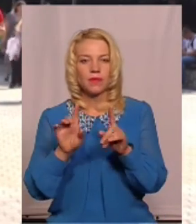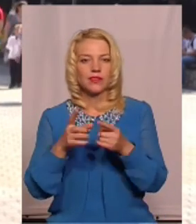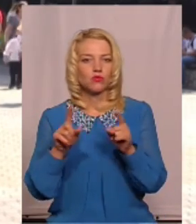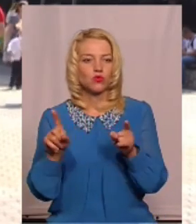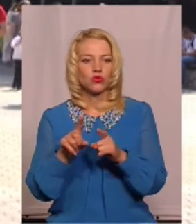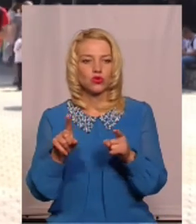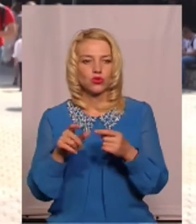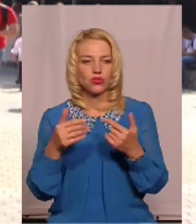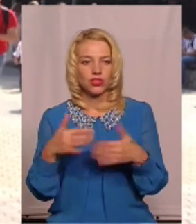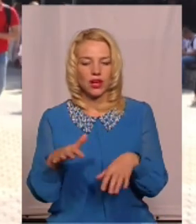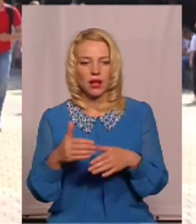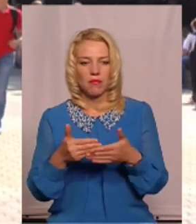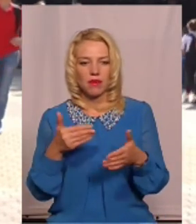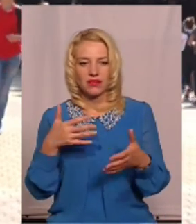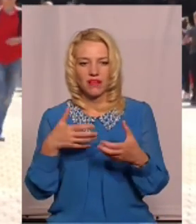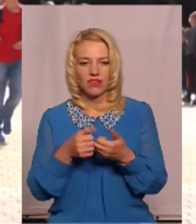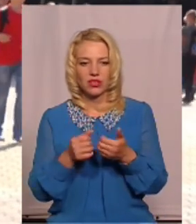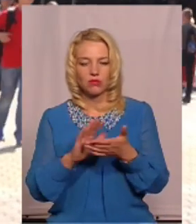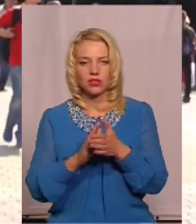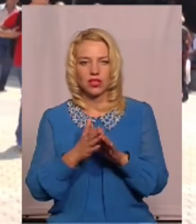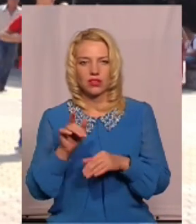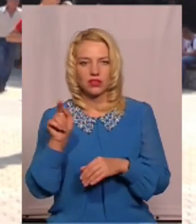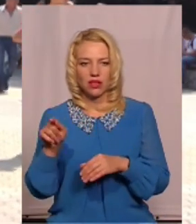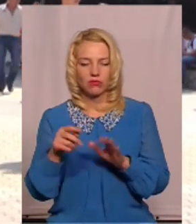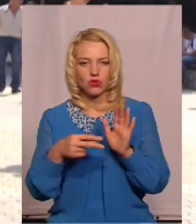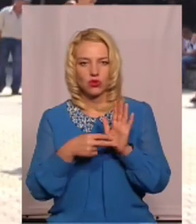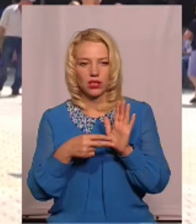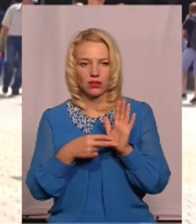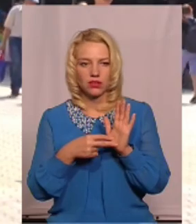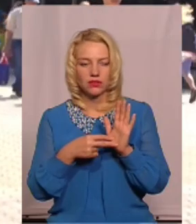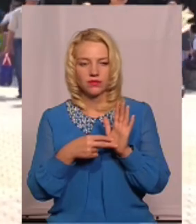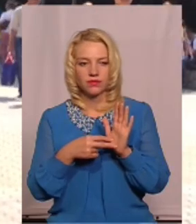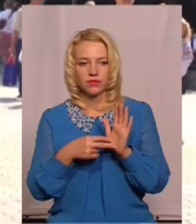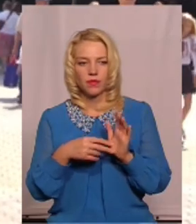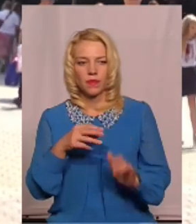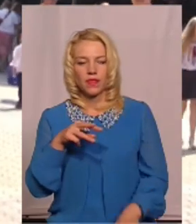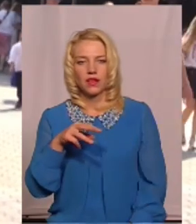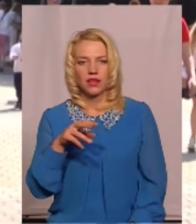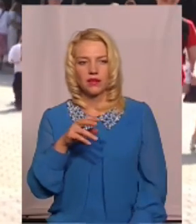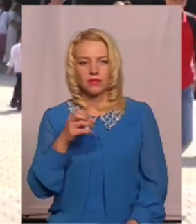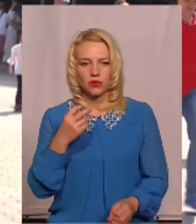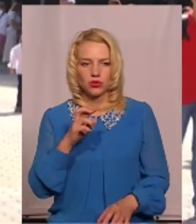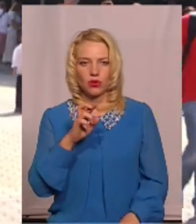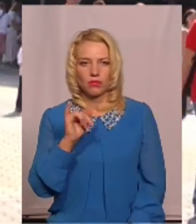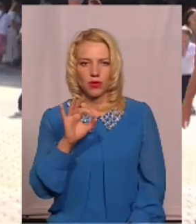в передаварійному стані там стоять модульні кабінки,